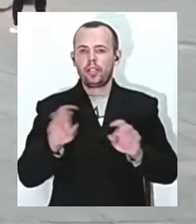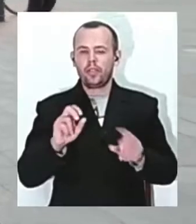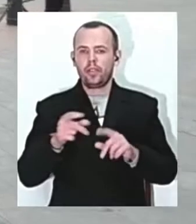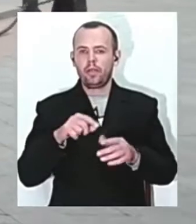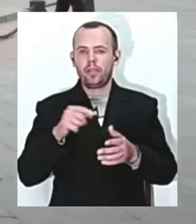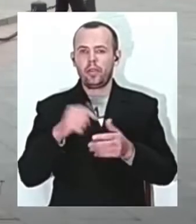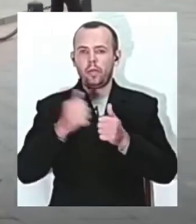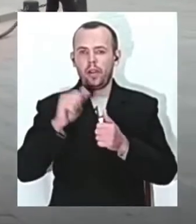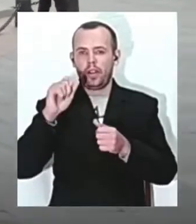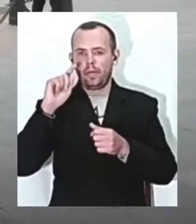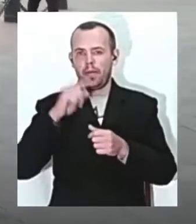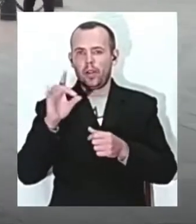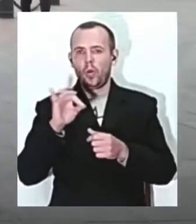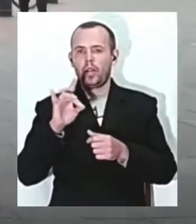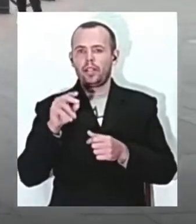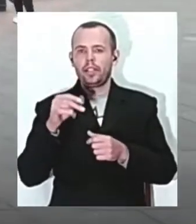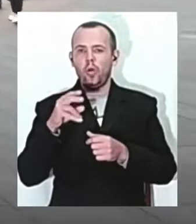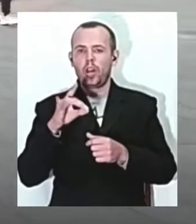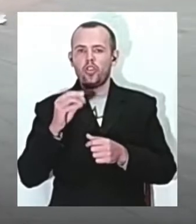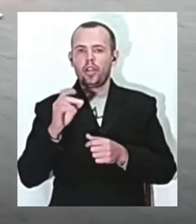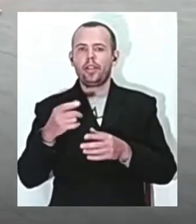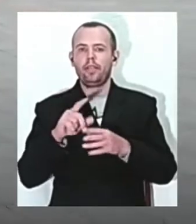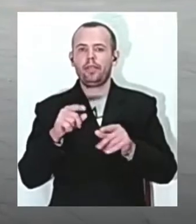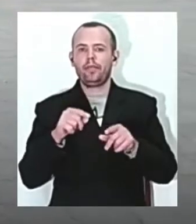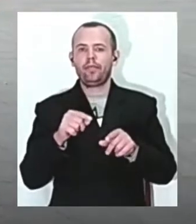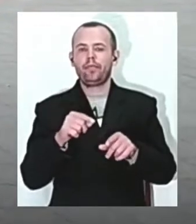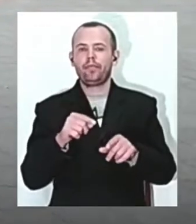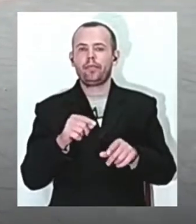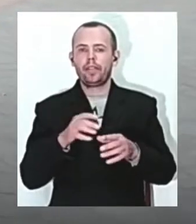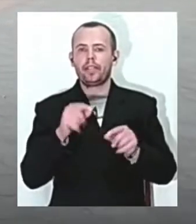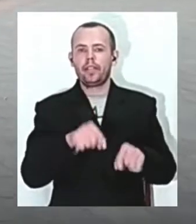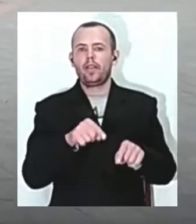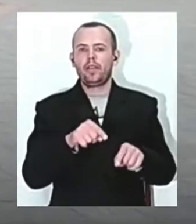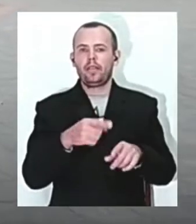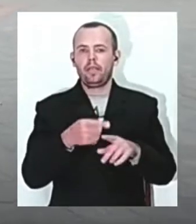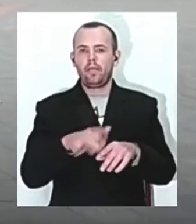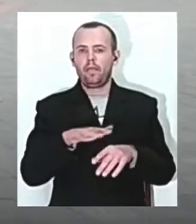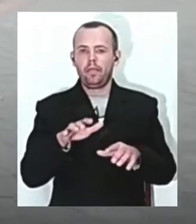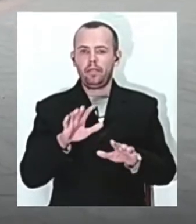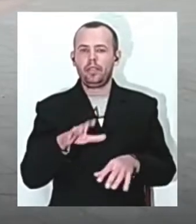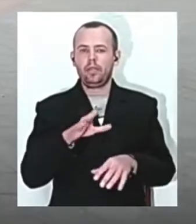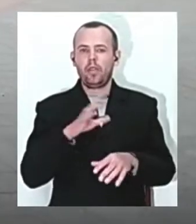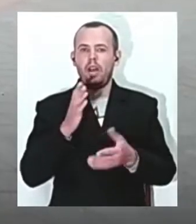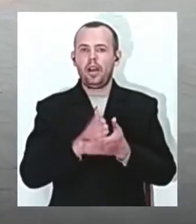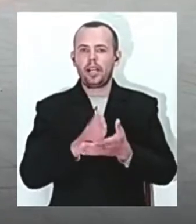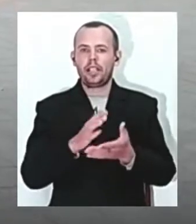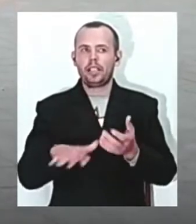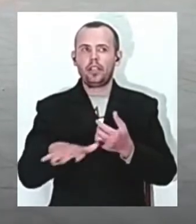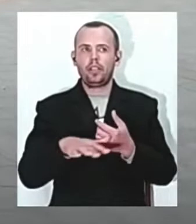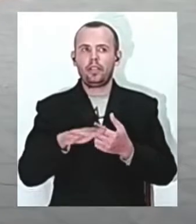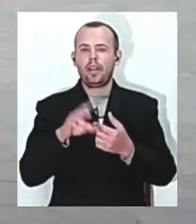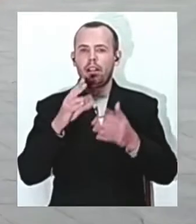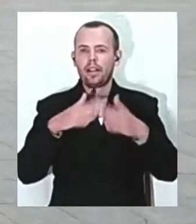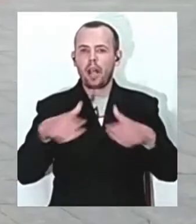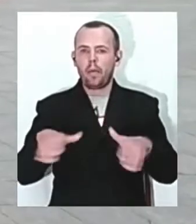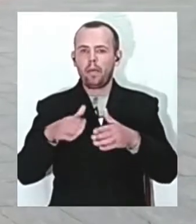Рішельє. Прямо тут, на цій гранітній пліці, були розташовані намети. Це такі легенькі,